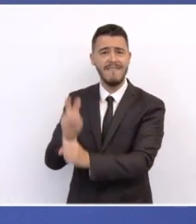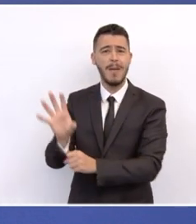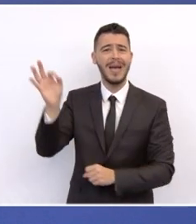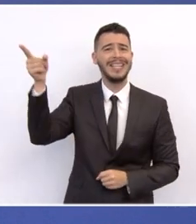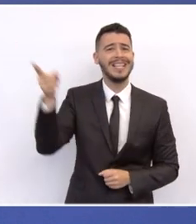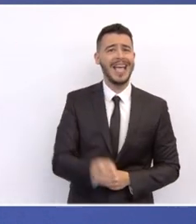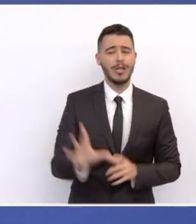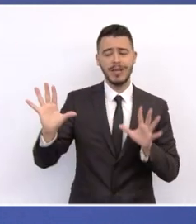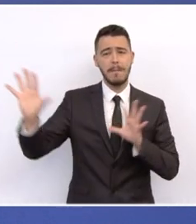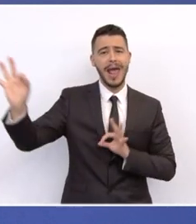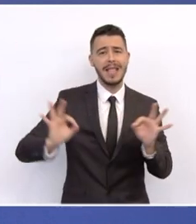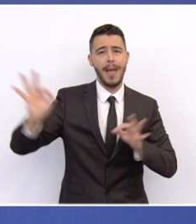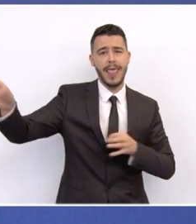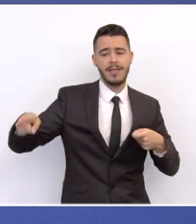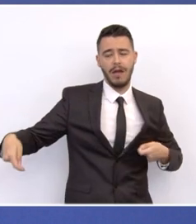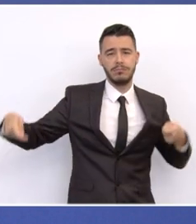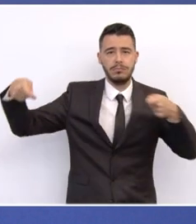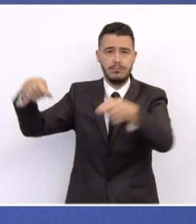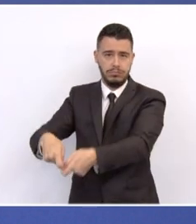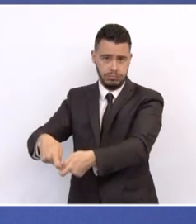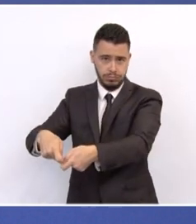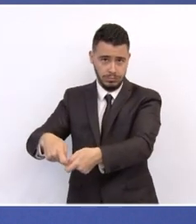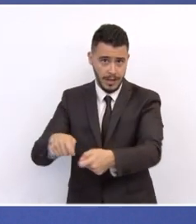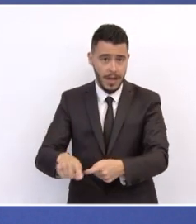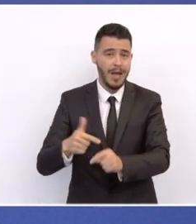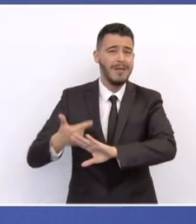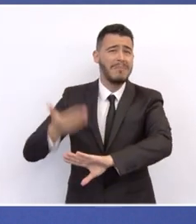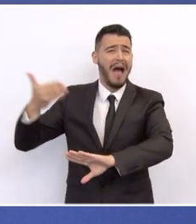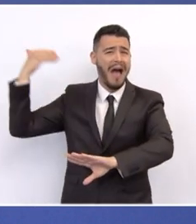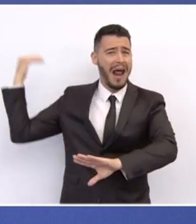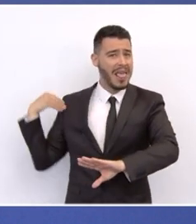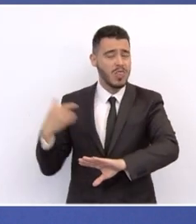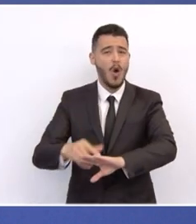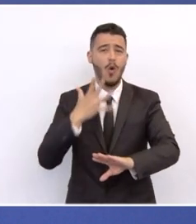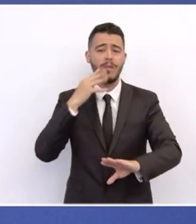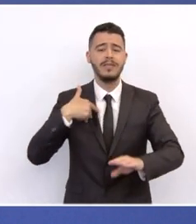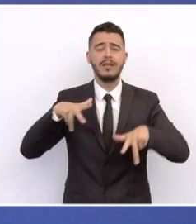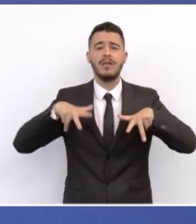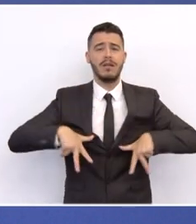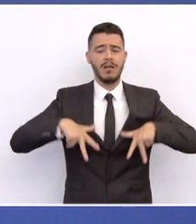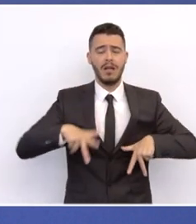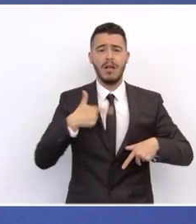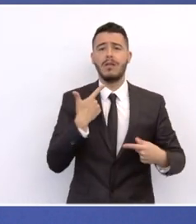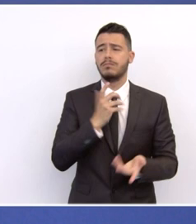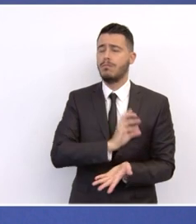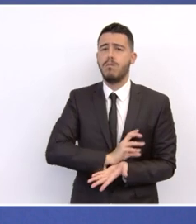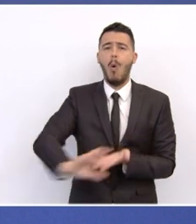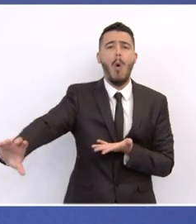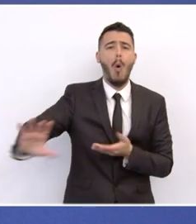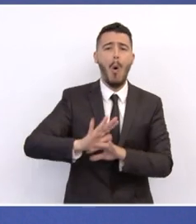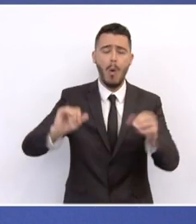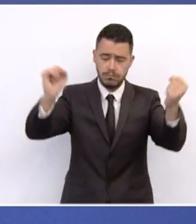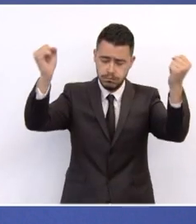συνευθύνη και να αποφευθούν οι πρακτικές του παρελθόντος, που κόστισαν αρκετά στο δημόσιο. Δεν πρόκειται να δοθούν δωρεάν λεφτά.